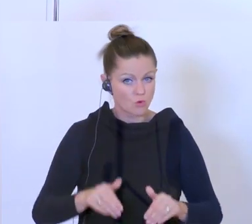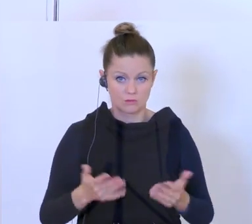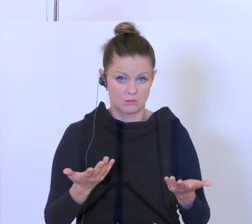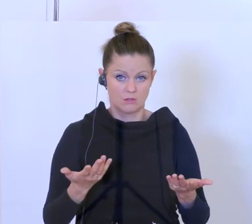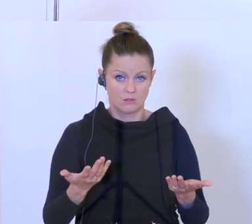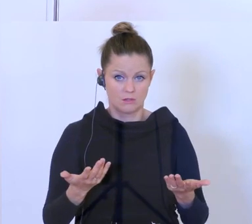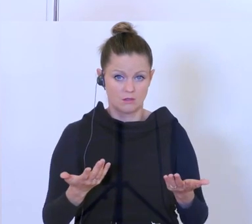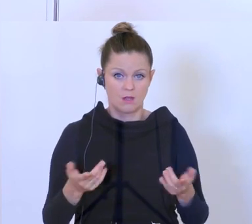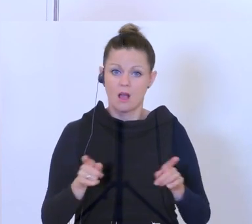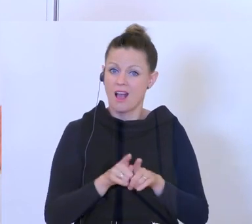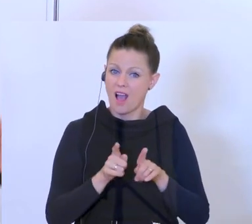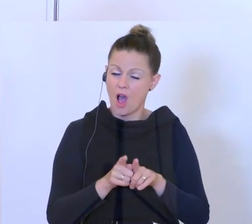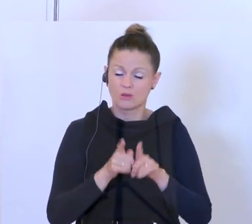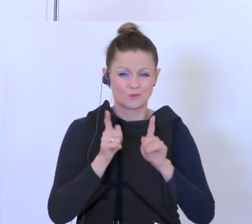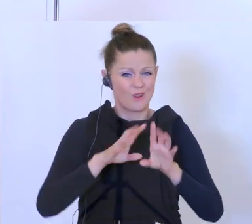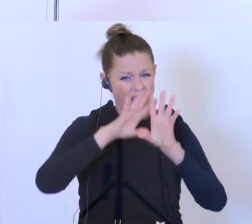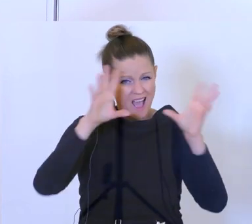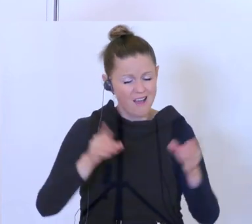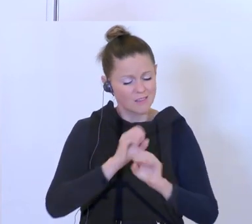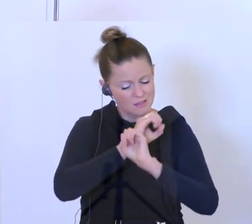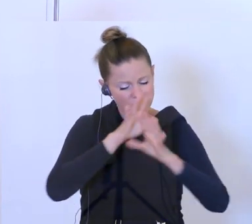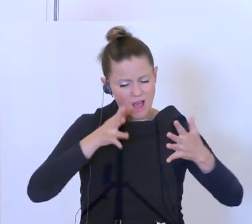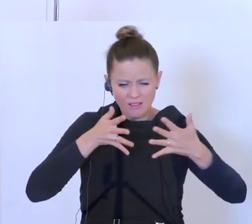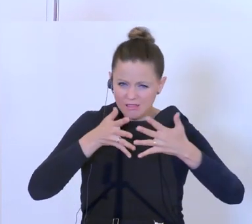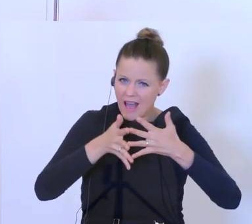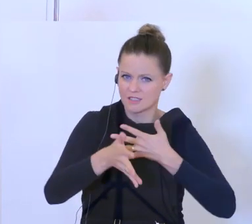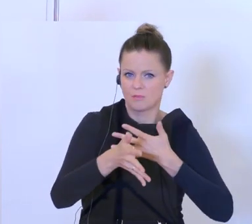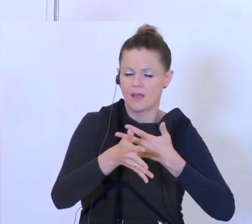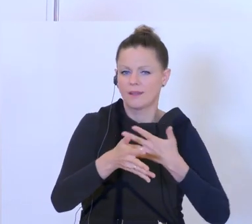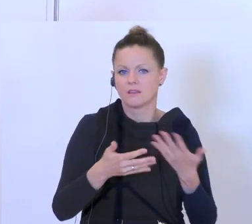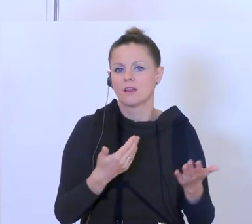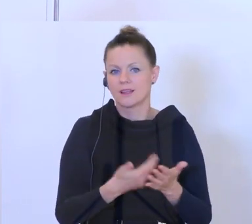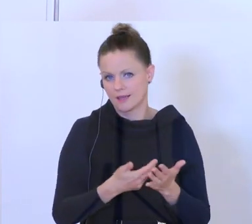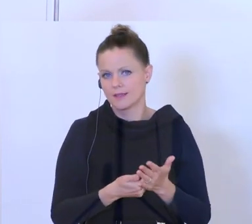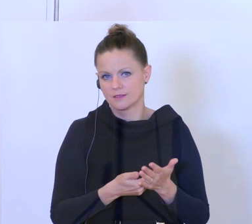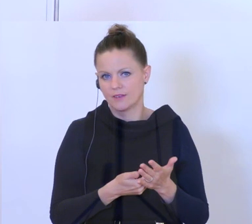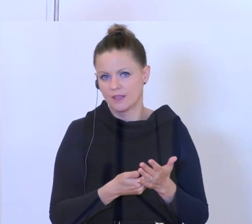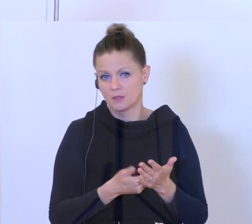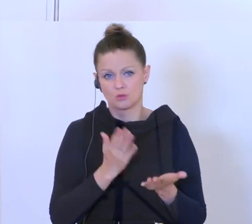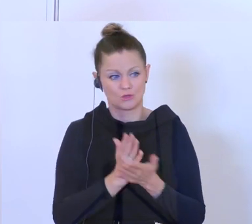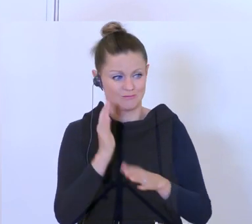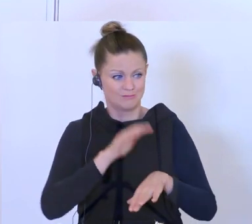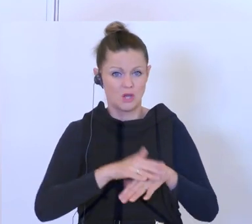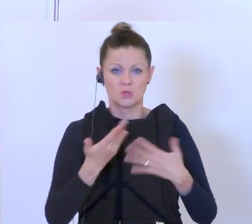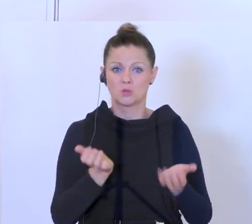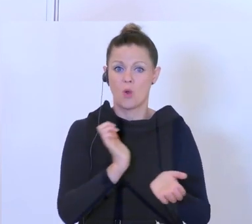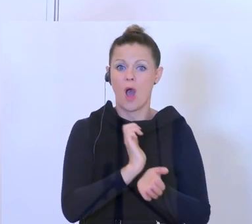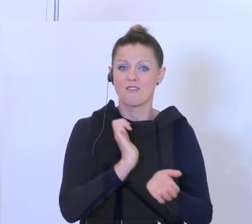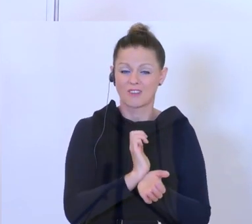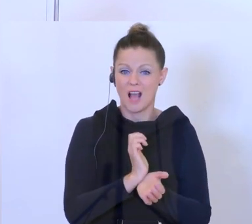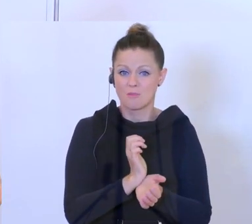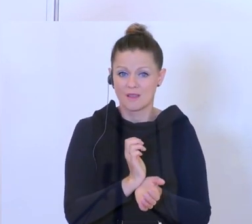Parlament. Es soll alles transparent gemacht werden und daran erkennt man schon, dass das ja eine Aufgabe ist, die nicht